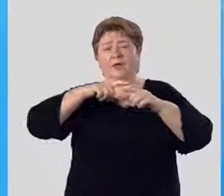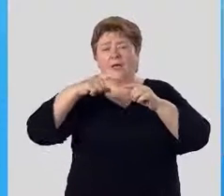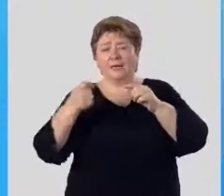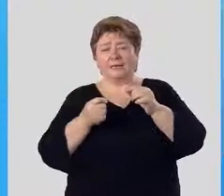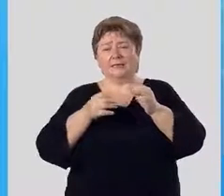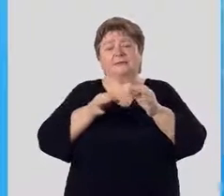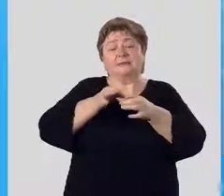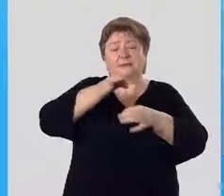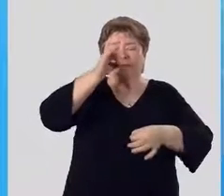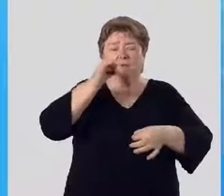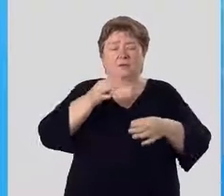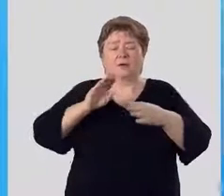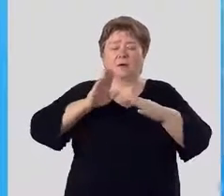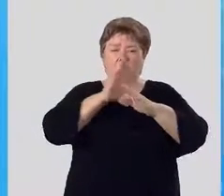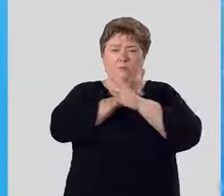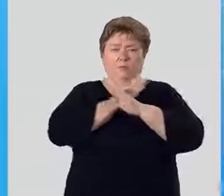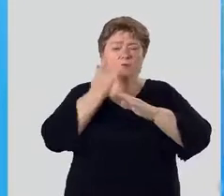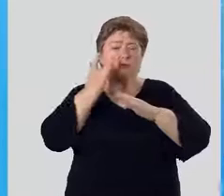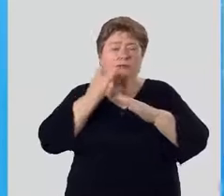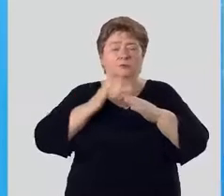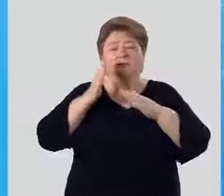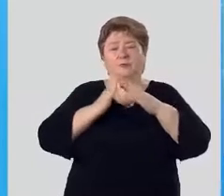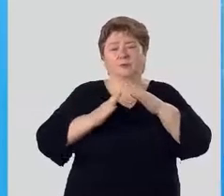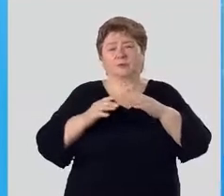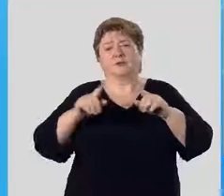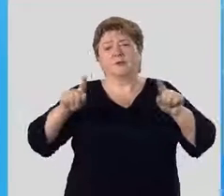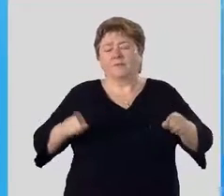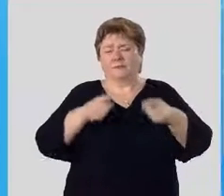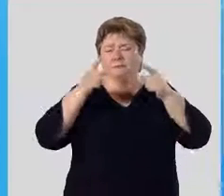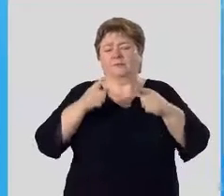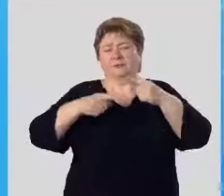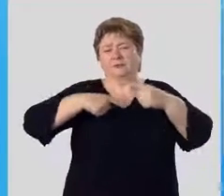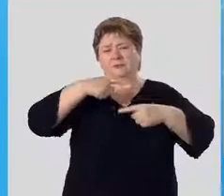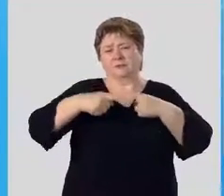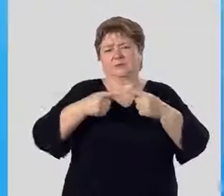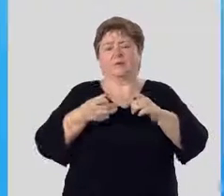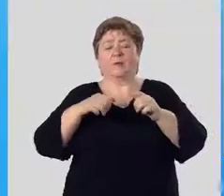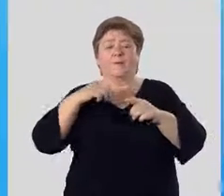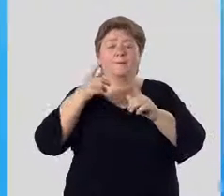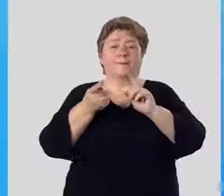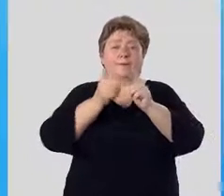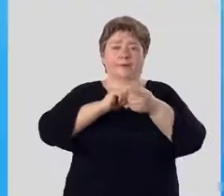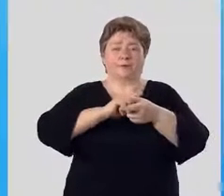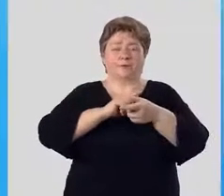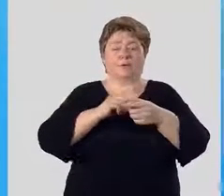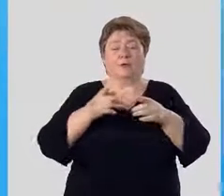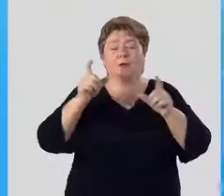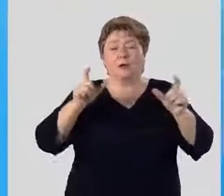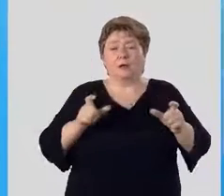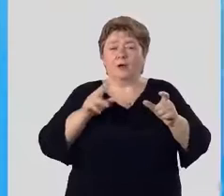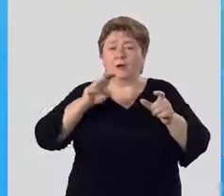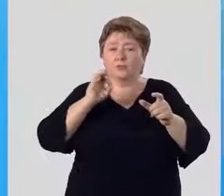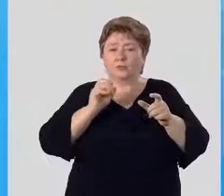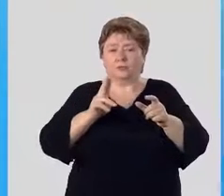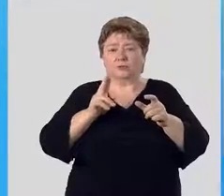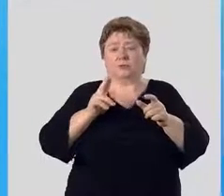листья и стебли, отмирающие в конце вегетационного периода. Например, лютик